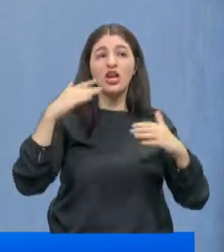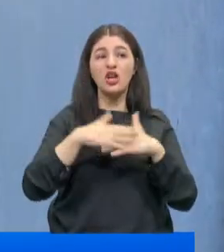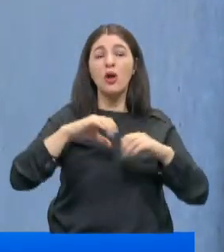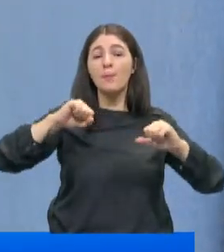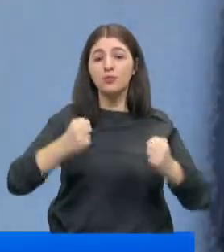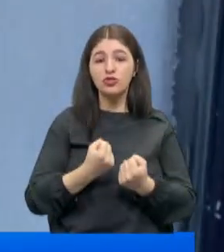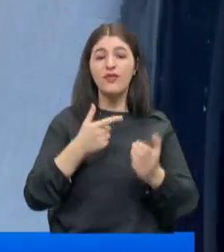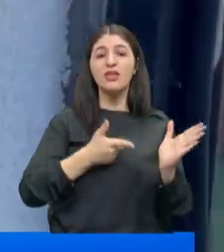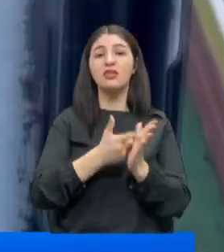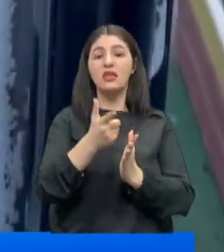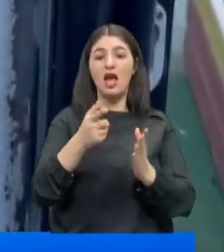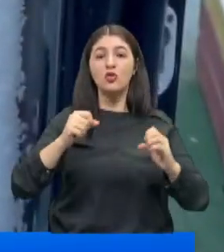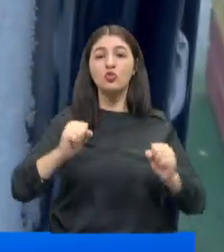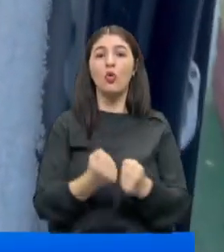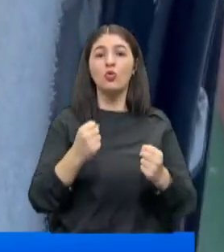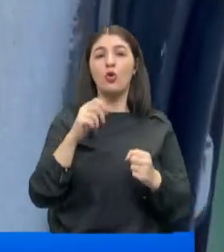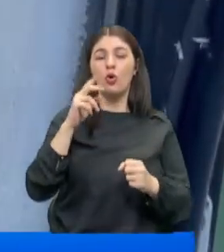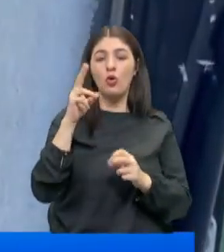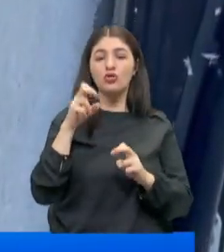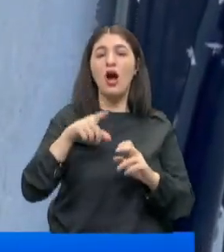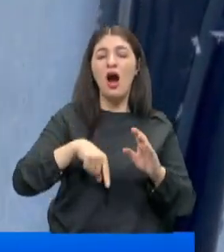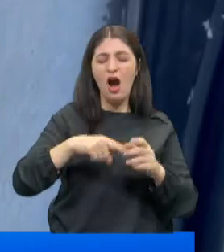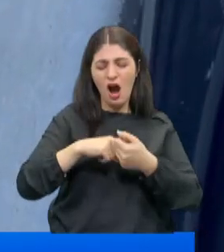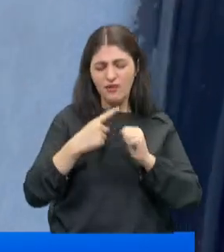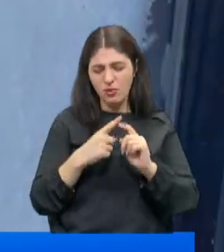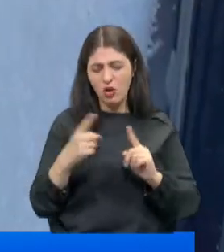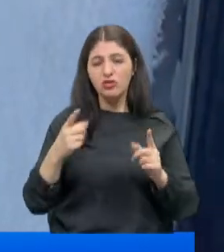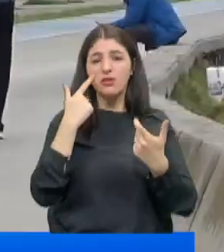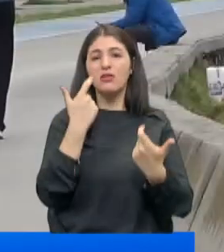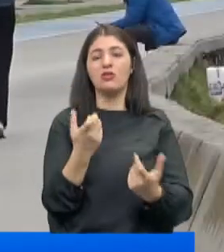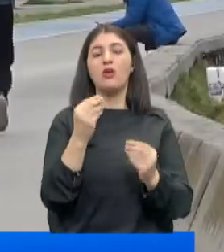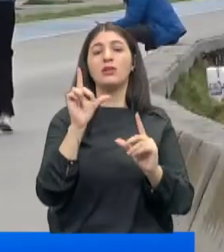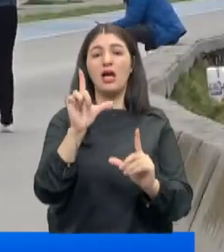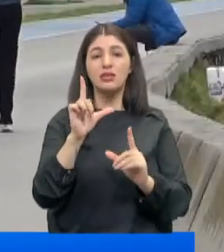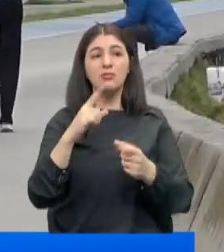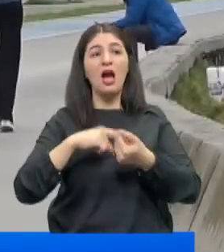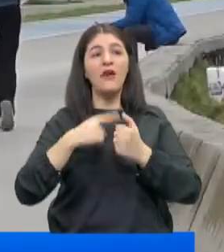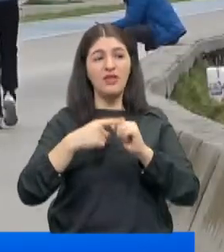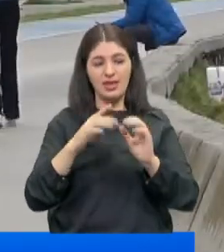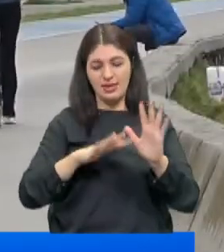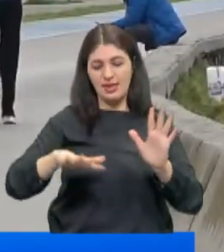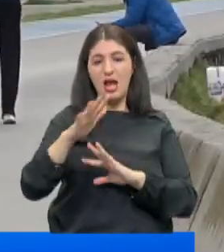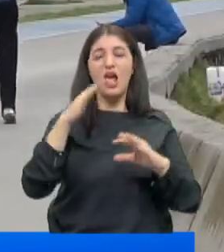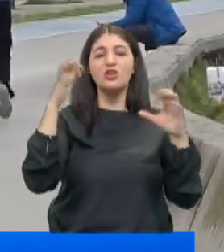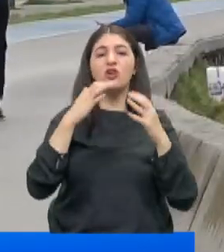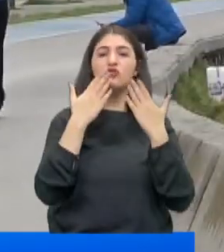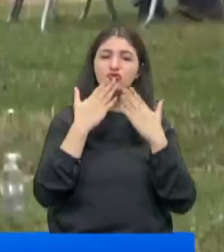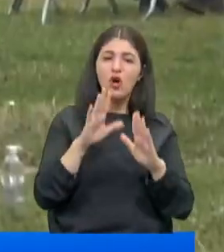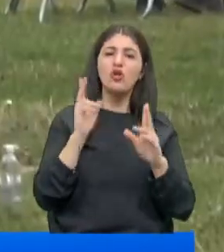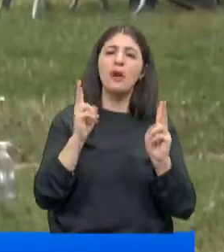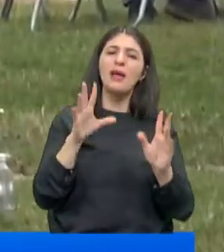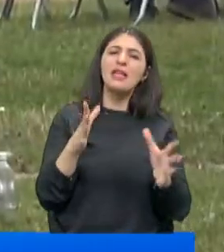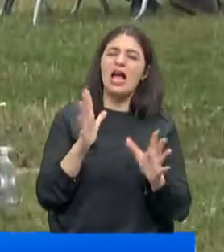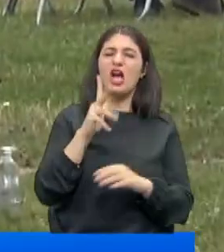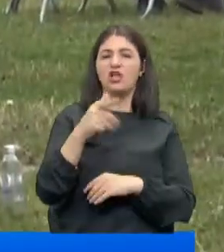buzlanma ve zirai don konusunda hafta boyunca tedbiri elden bırakmamak gerekiyor. Haftanın geneli yağıştan yoksun normalden